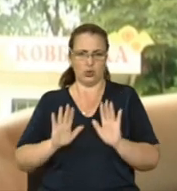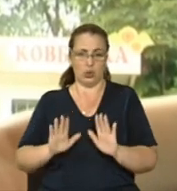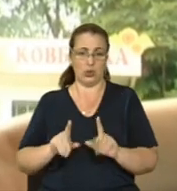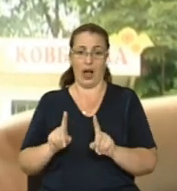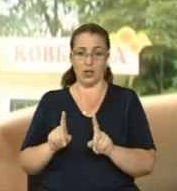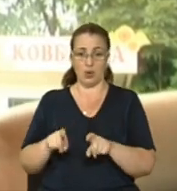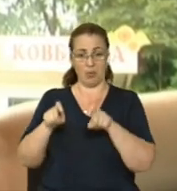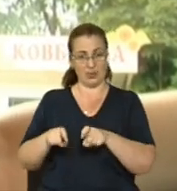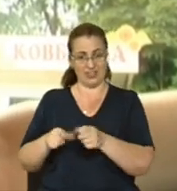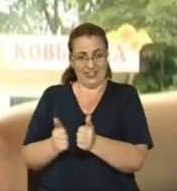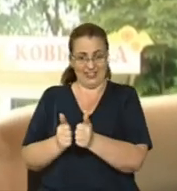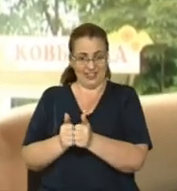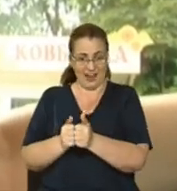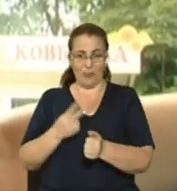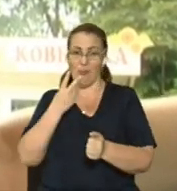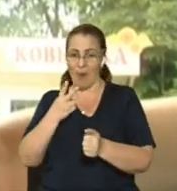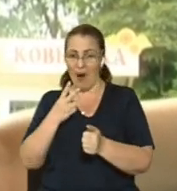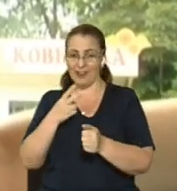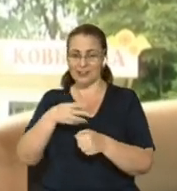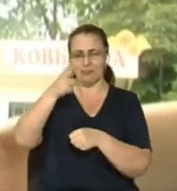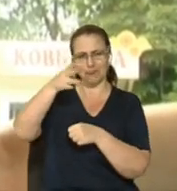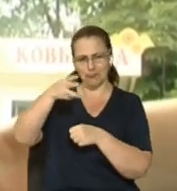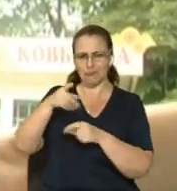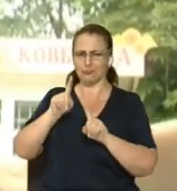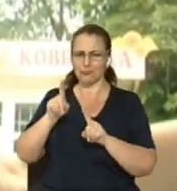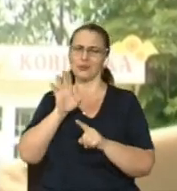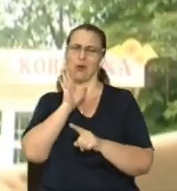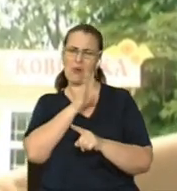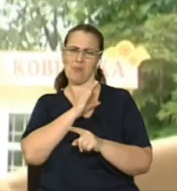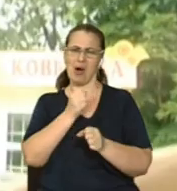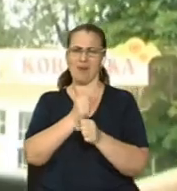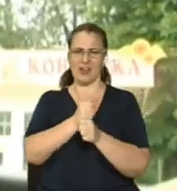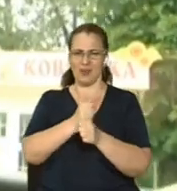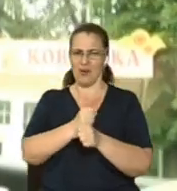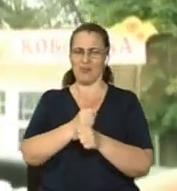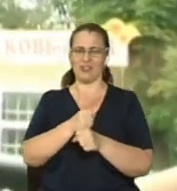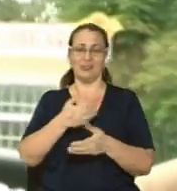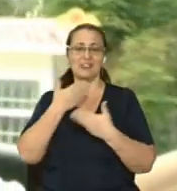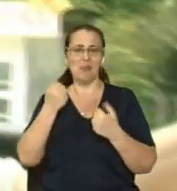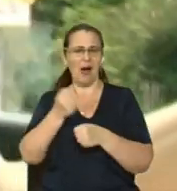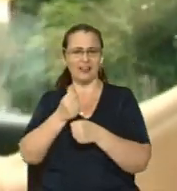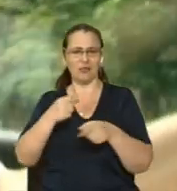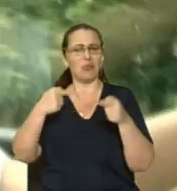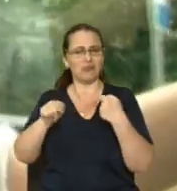посидіти коло мене, побачити процес, чим його мама займається, що в неї немає на роботі іншої собаки.